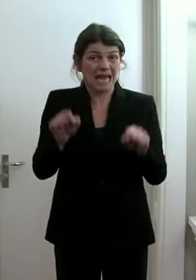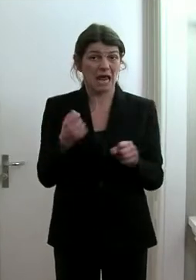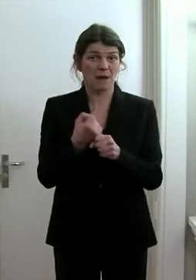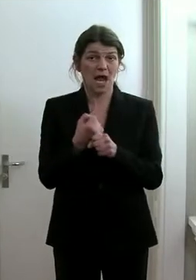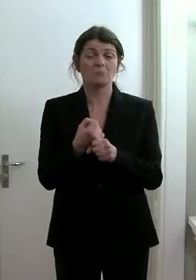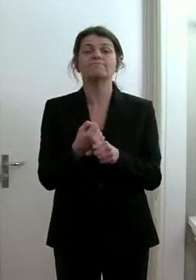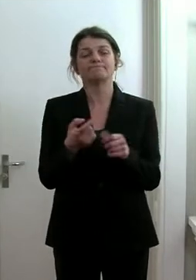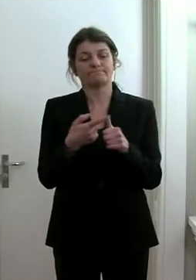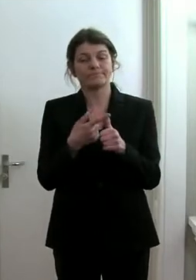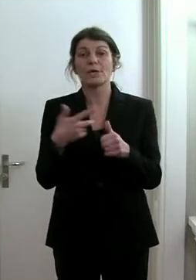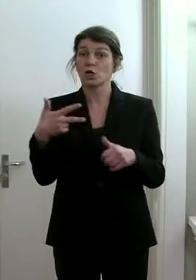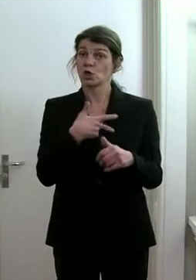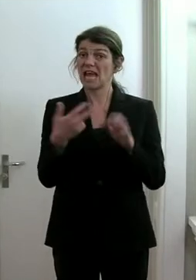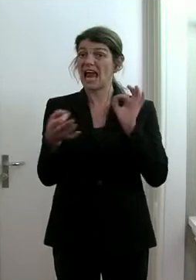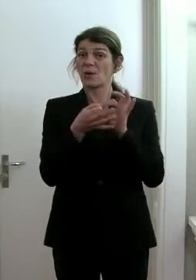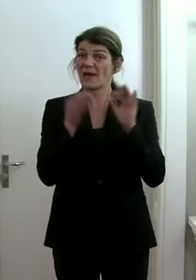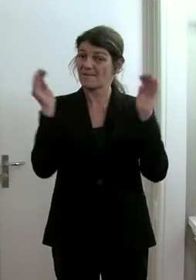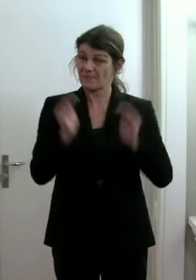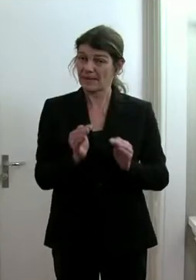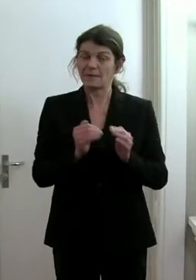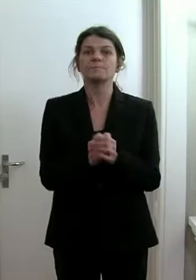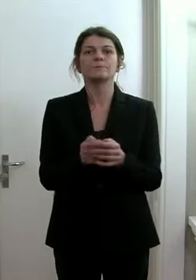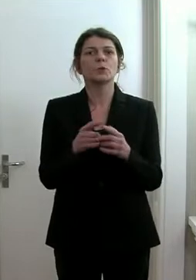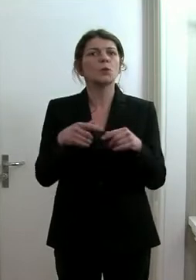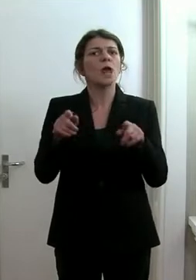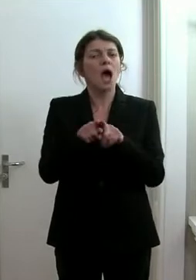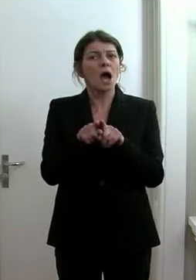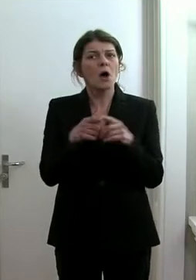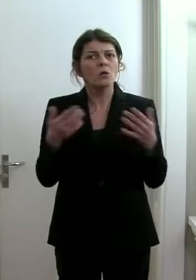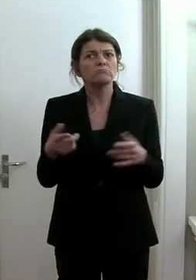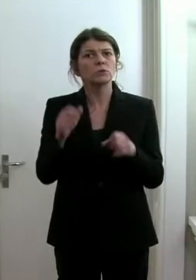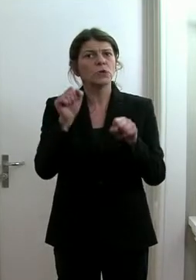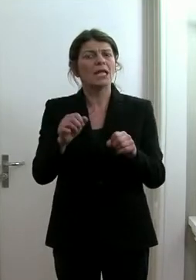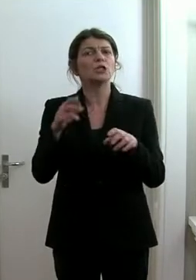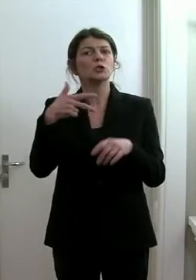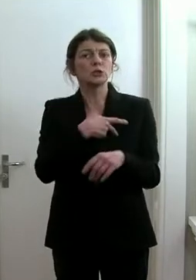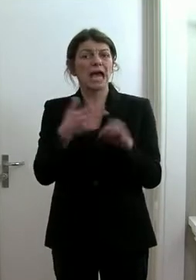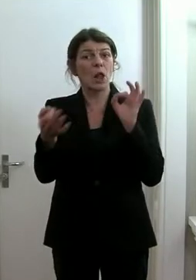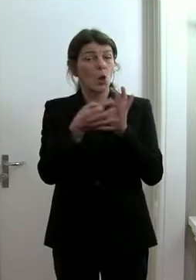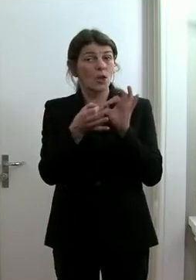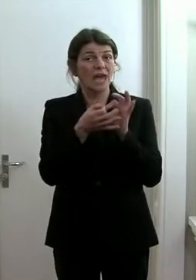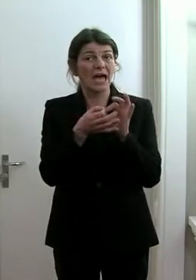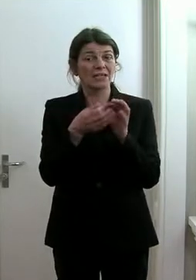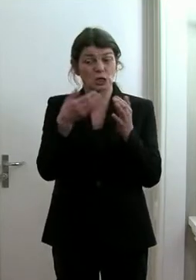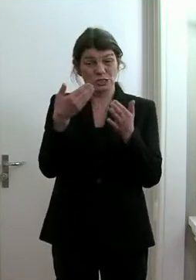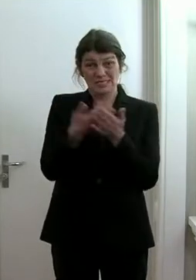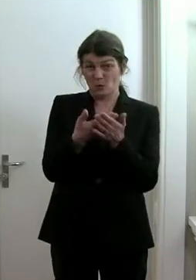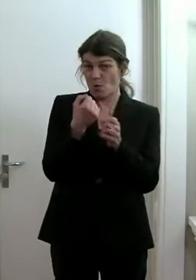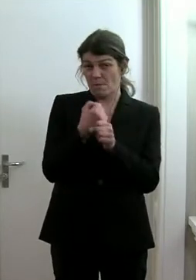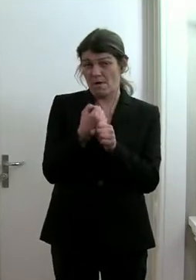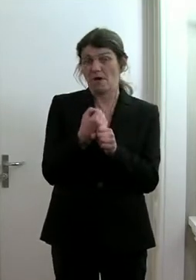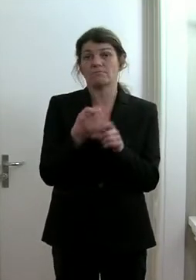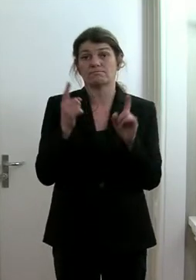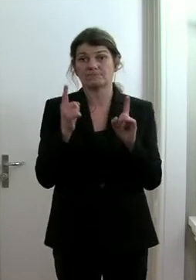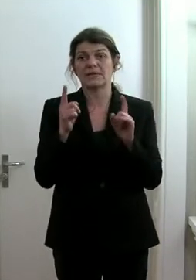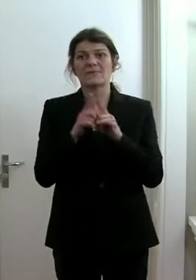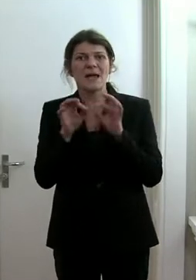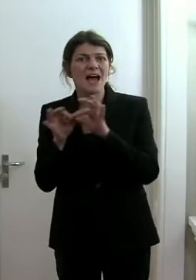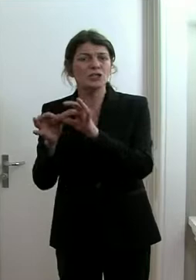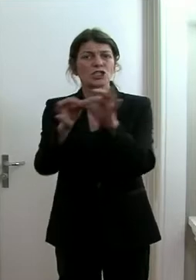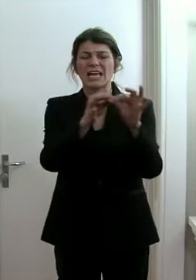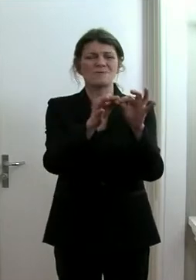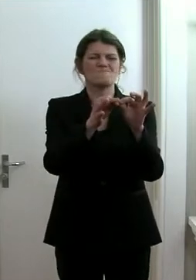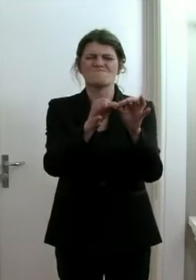die Sozialkontakte einschränken und oder man kann die Sozialkontakte so gestalten, dass eine Ansteckung